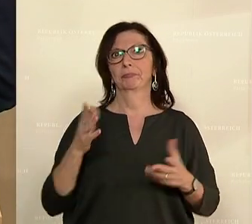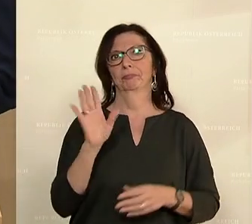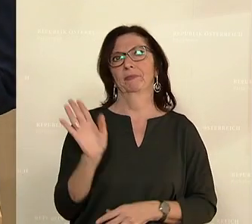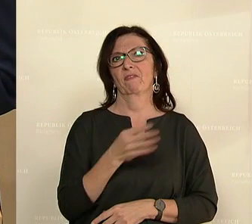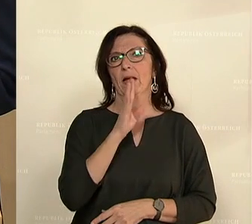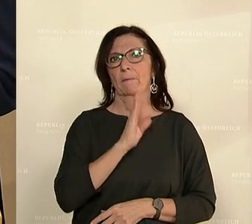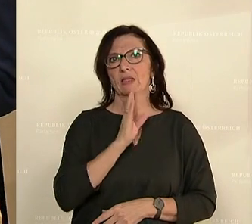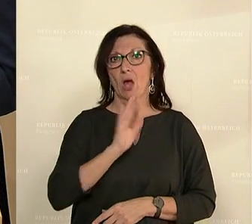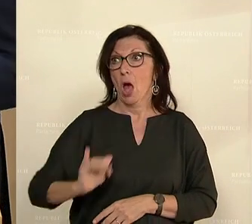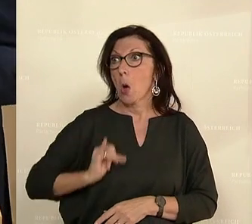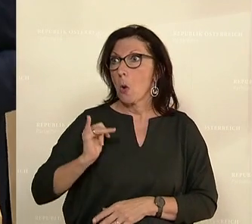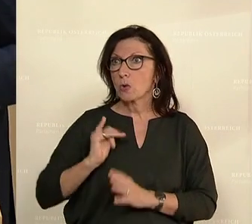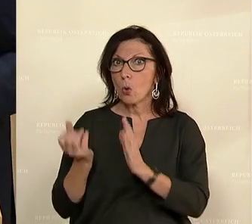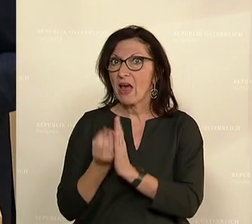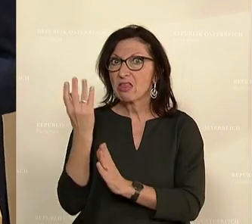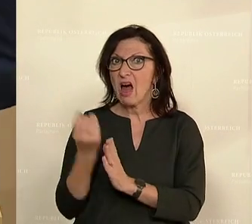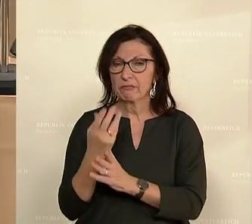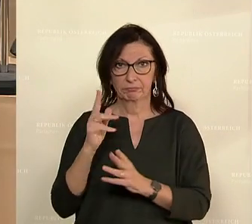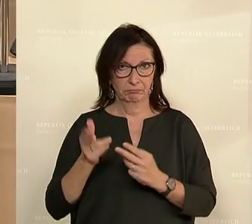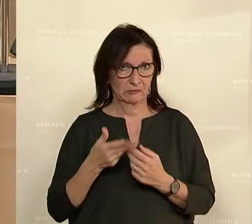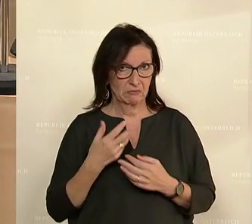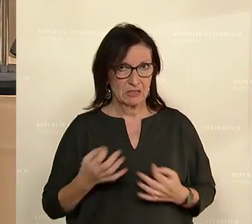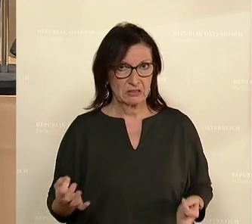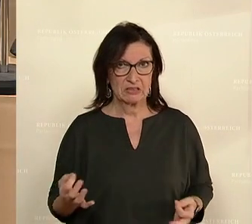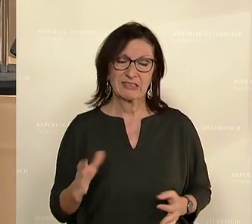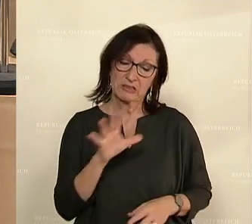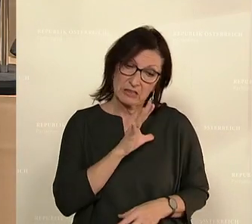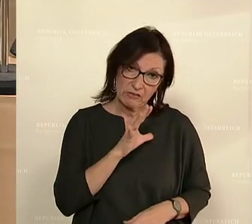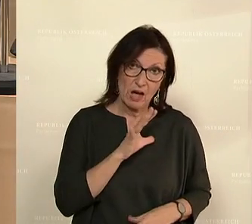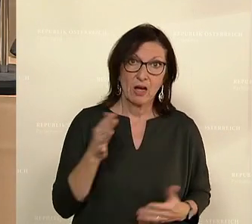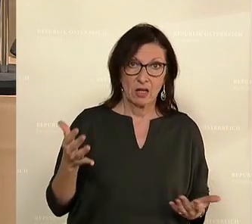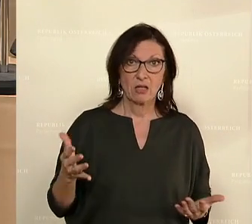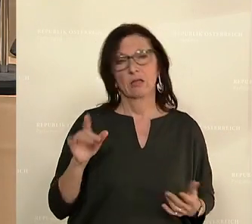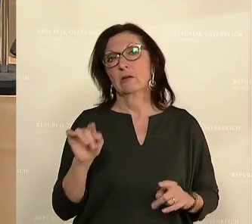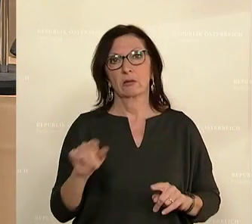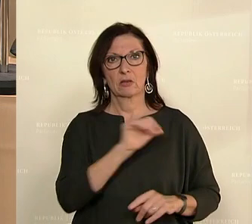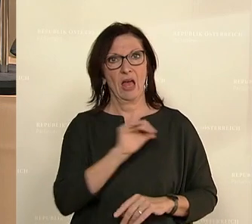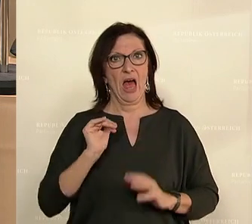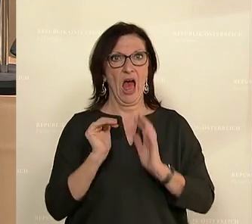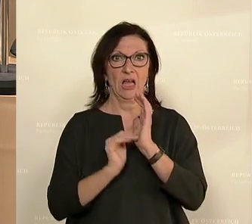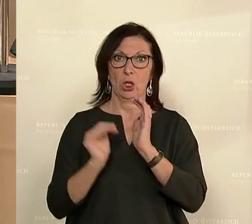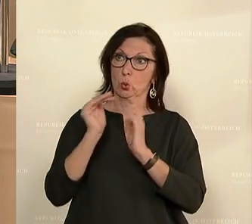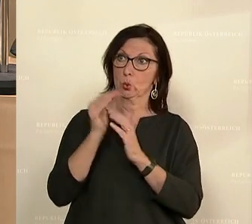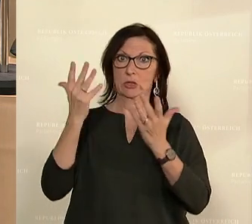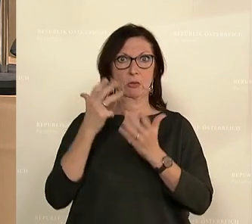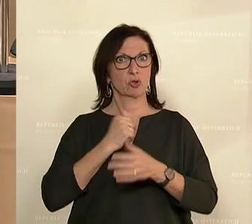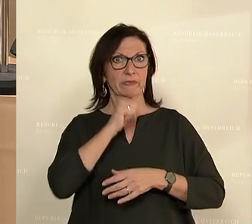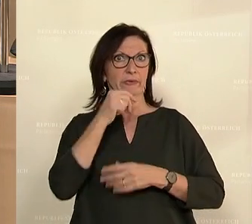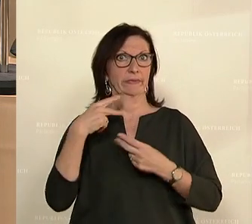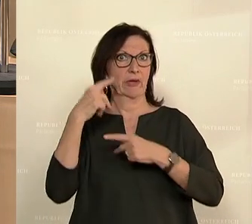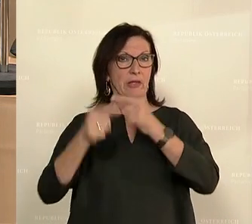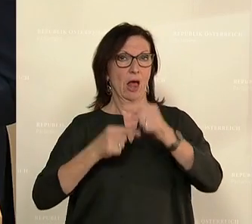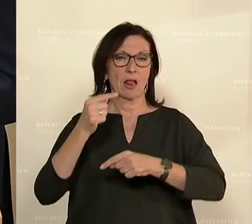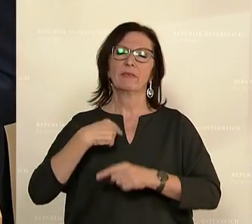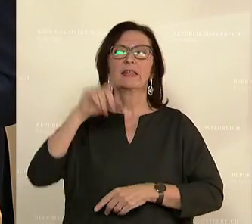nichts Junges nach. Und wir laufen Gefahr, dass wir hier die Aufwachsfähigkeit innerhalb unseres eigenen Systems verlieren, Frau Ministerin. Ich weiß,